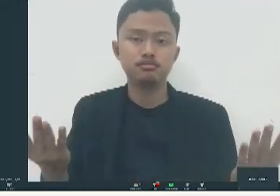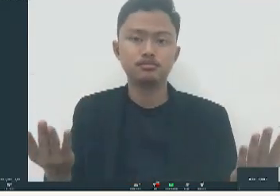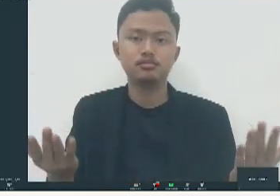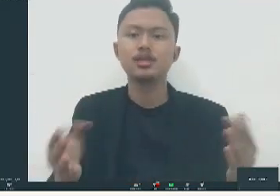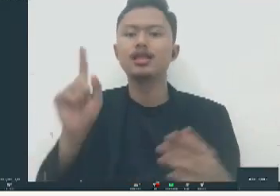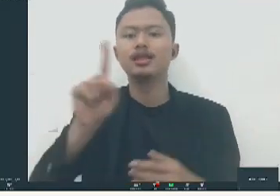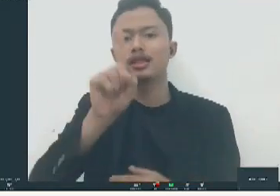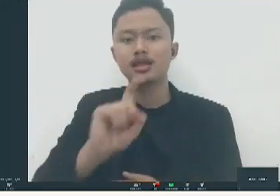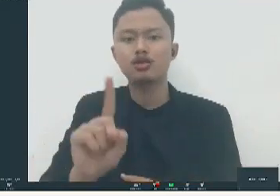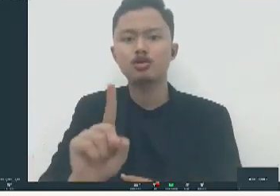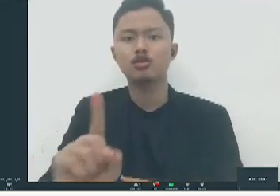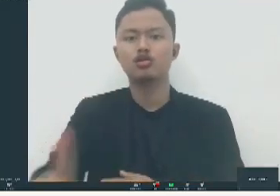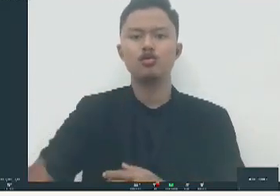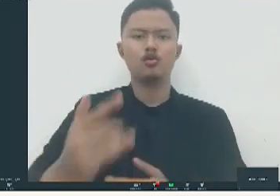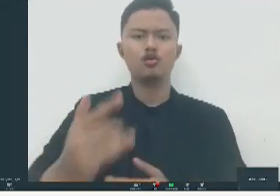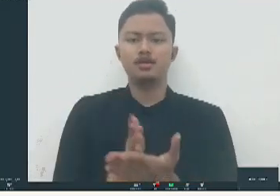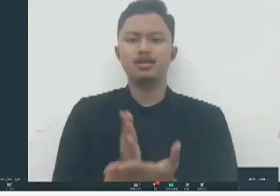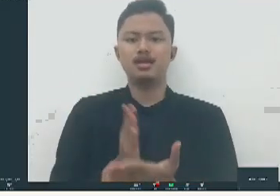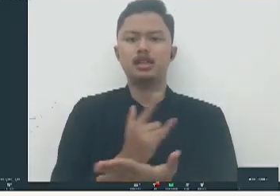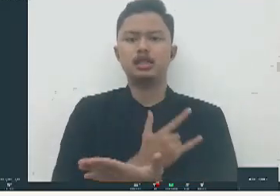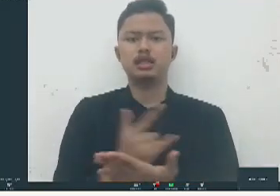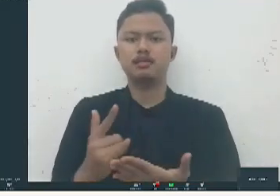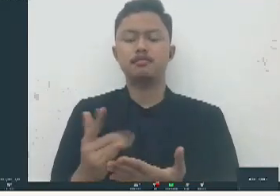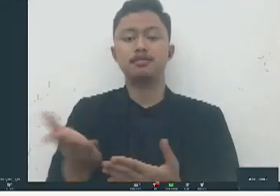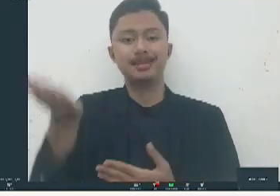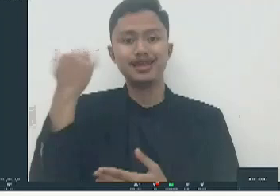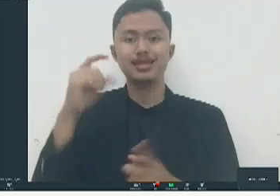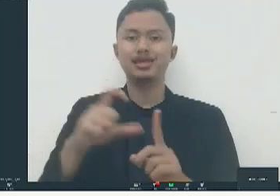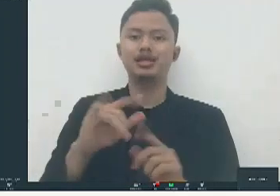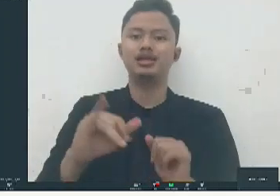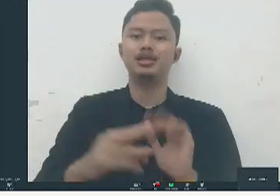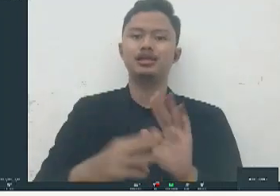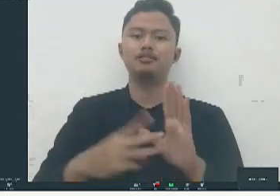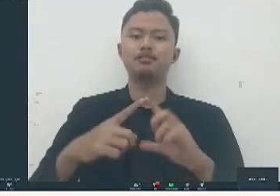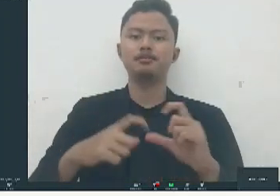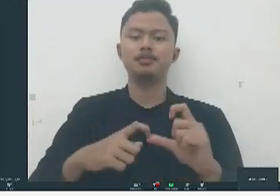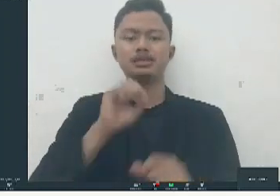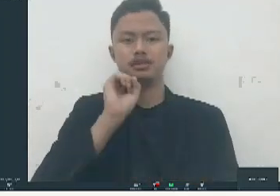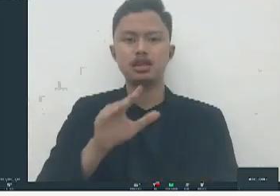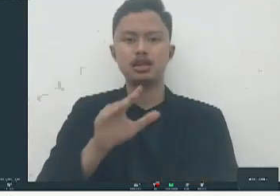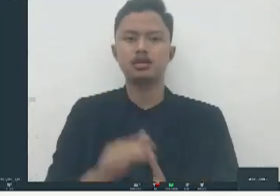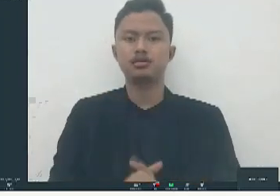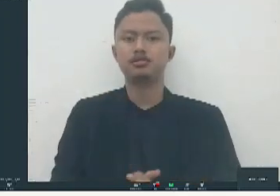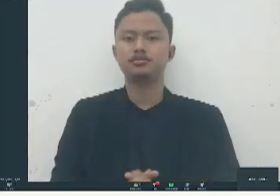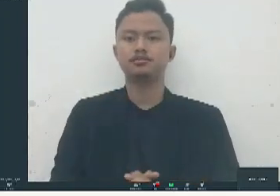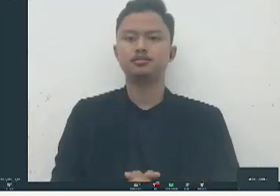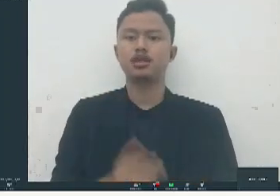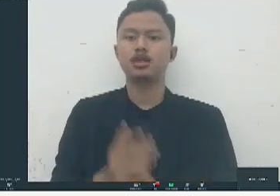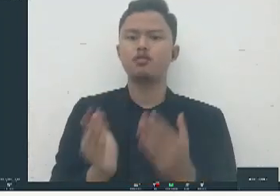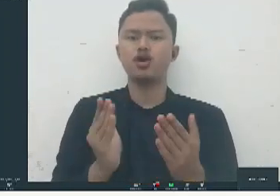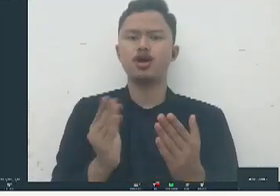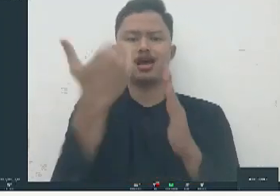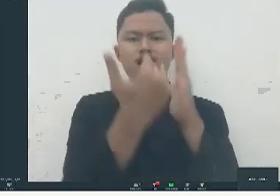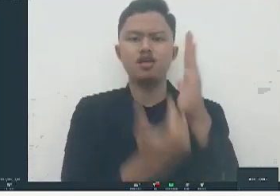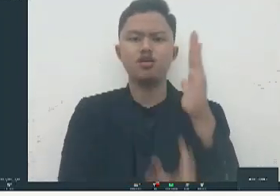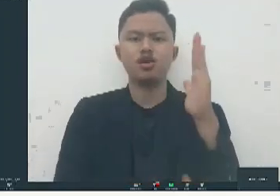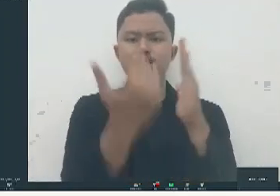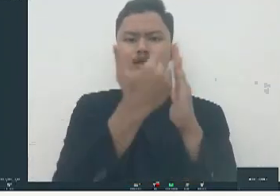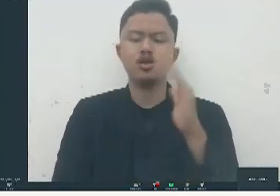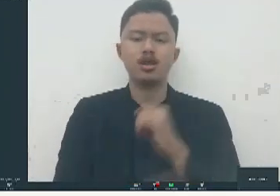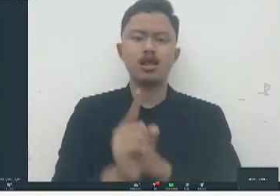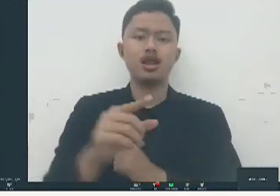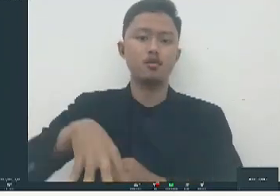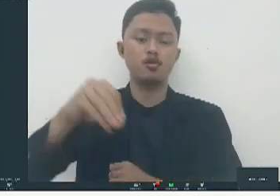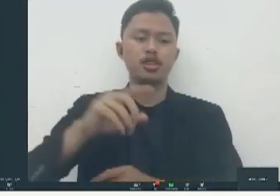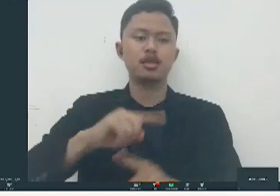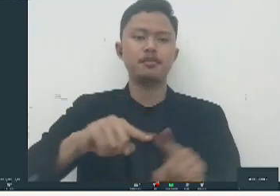kebijakan juga penting sekali seperti tadi mas-timas bilang ya bahwa tidak walaupun sudah ada peraturan-peraturan mungkin di tingkat pusat tetapi ke daerah